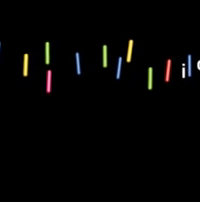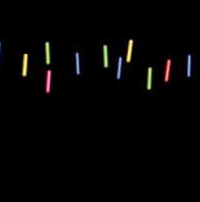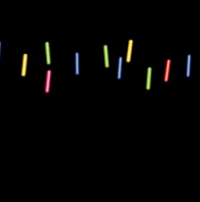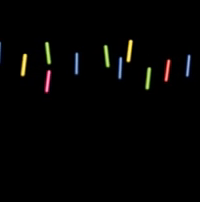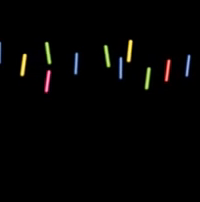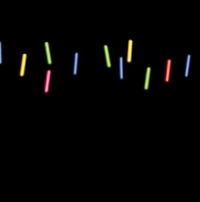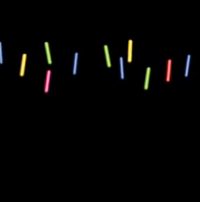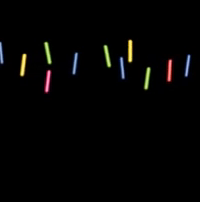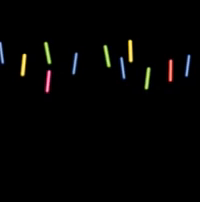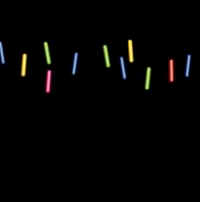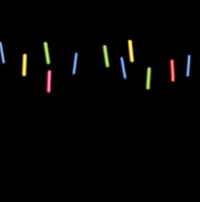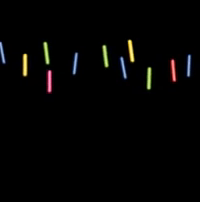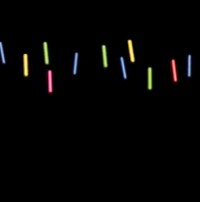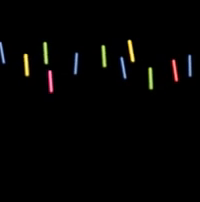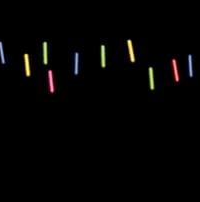merci à tous